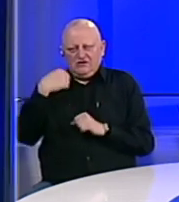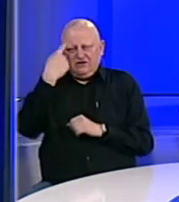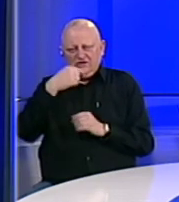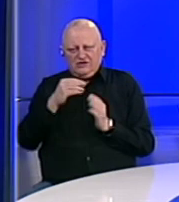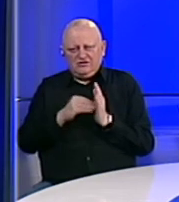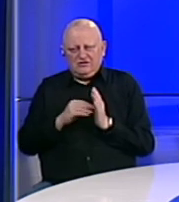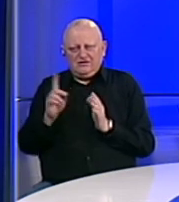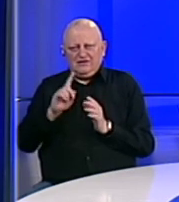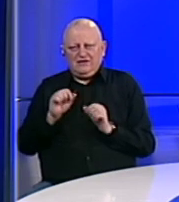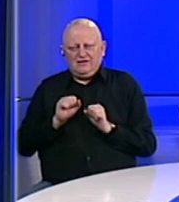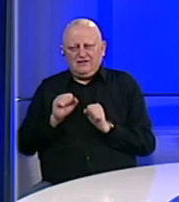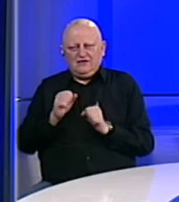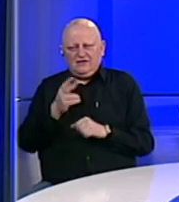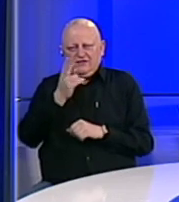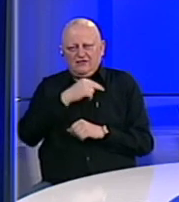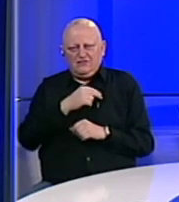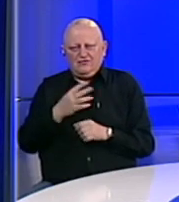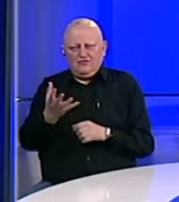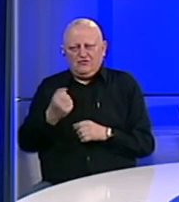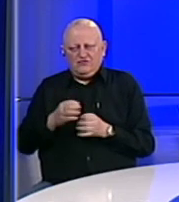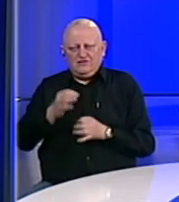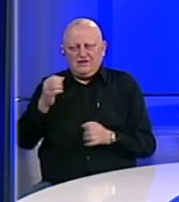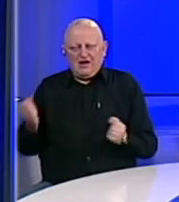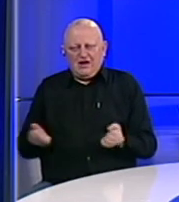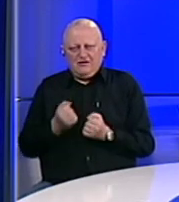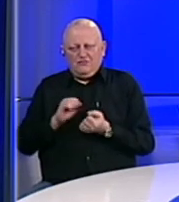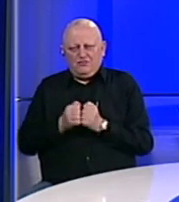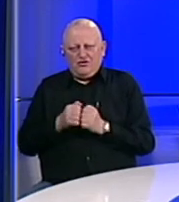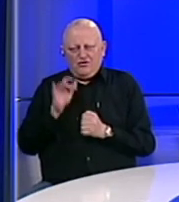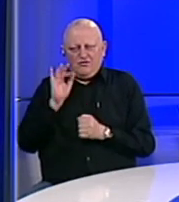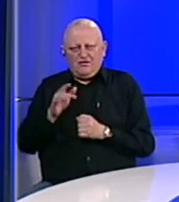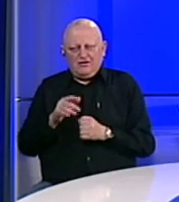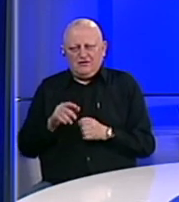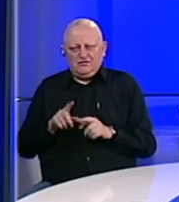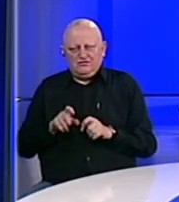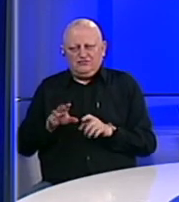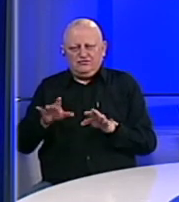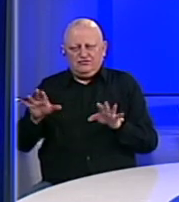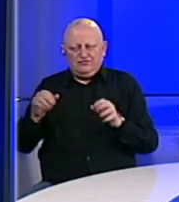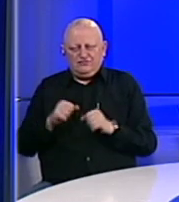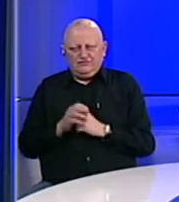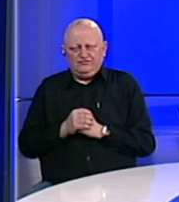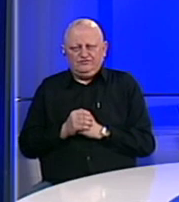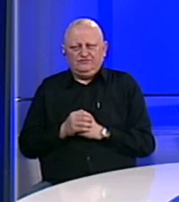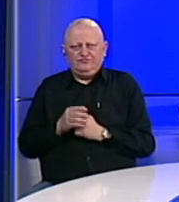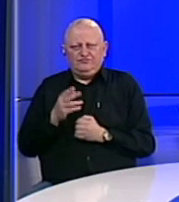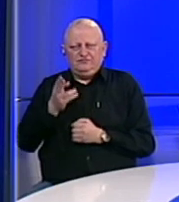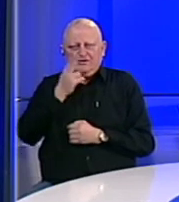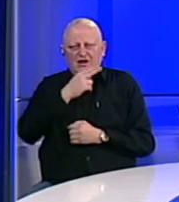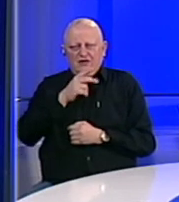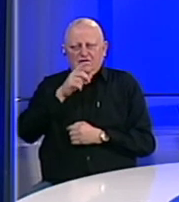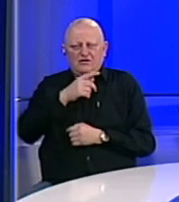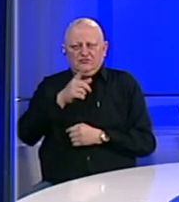podataka ne spriječava nadležne da preduzmu mjere i aktivnosti u borbi protiv pandemije. Međutim, na nadležnim